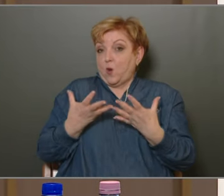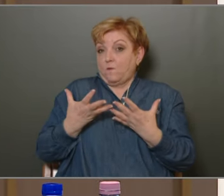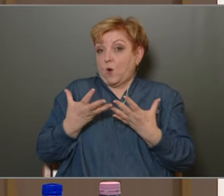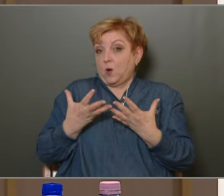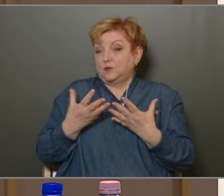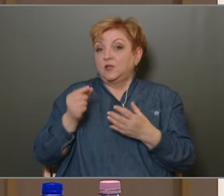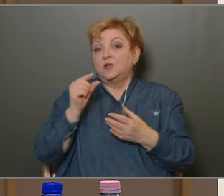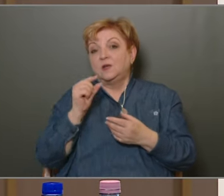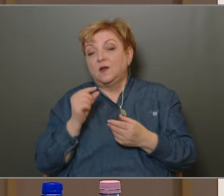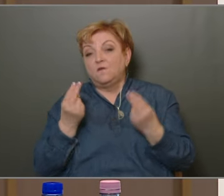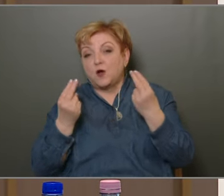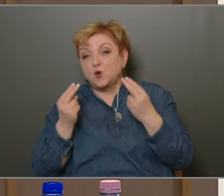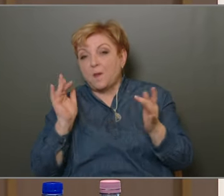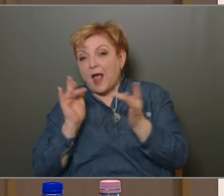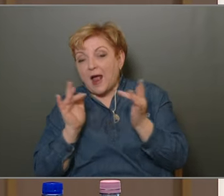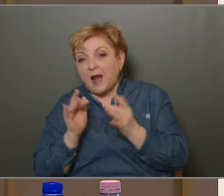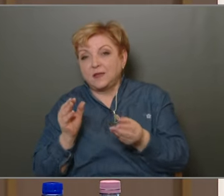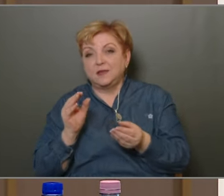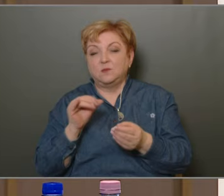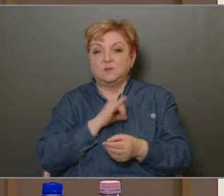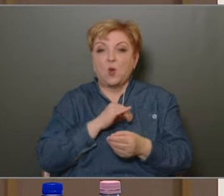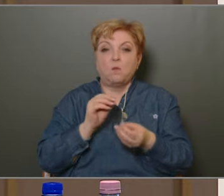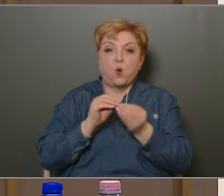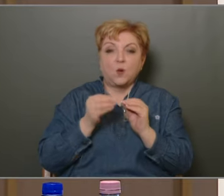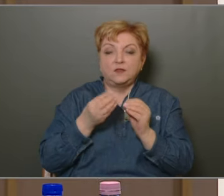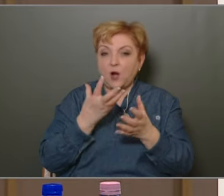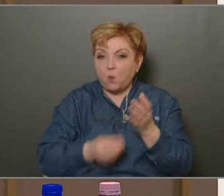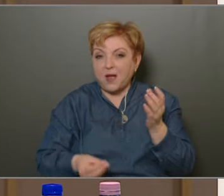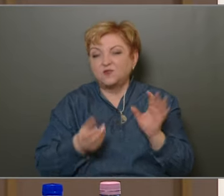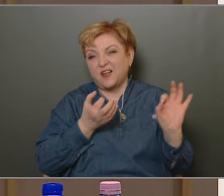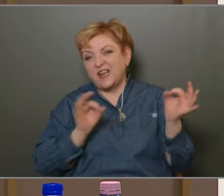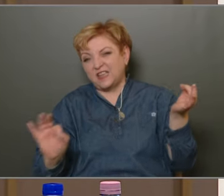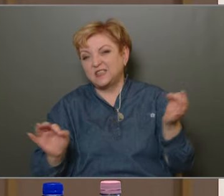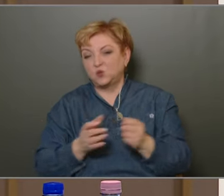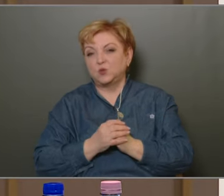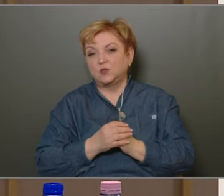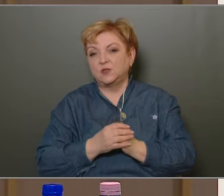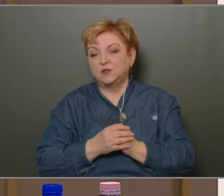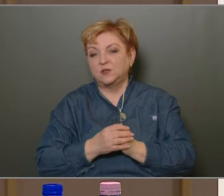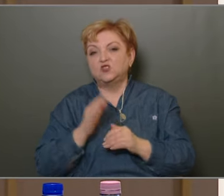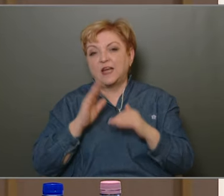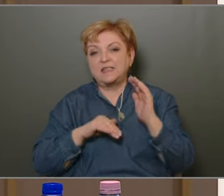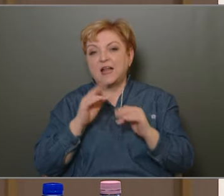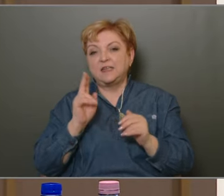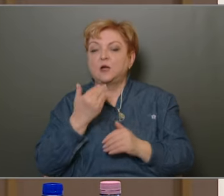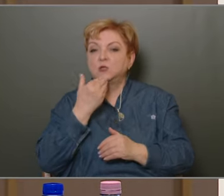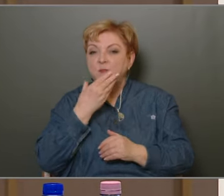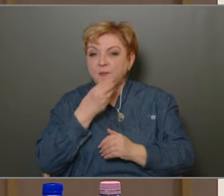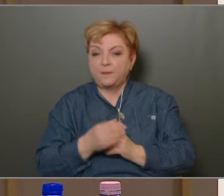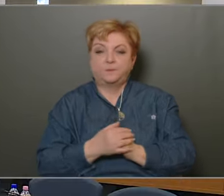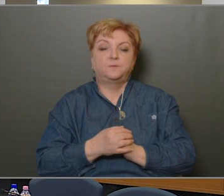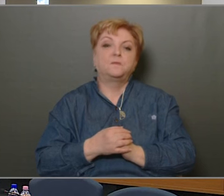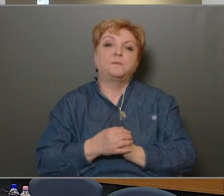kisebb vagyonellesi bűncselekmények, a bolti lopások Tehát erre fel kell készülni és ezt is kezelni kérem Köszönöm szépen még egyszer